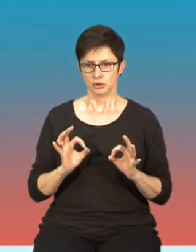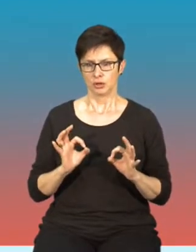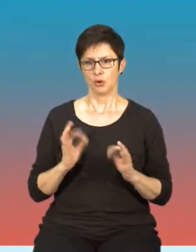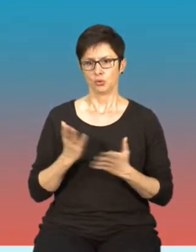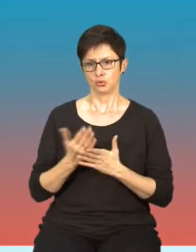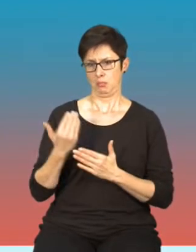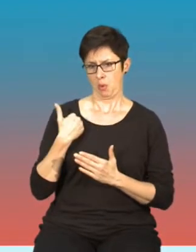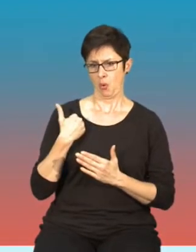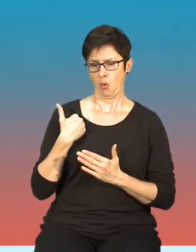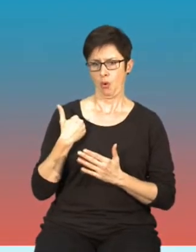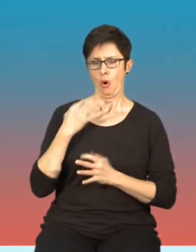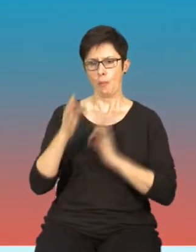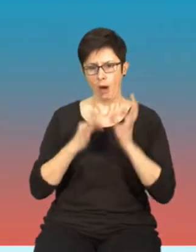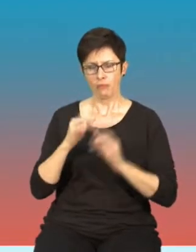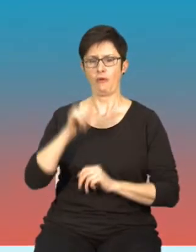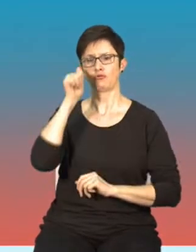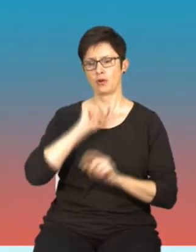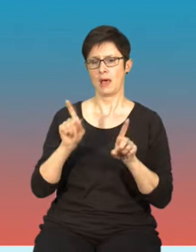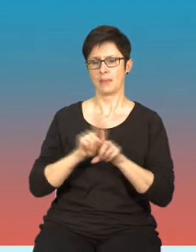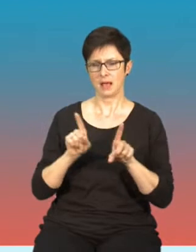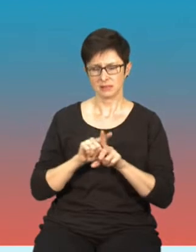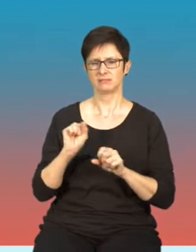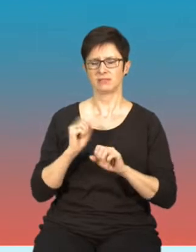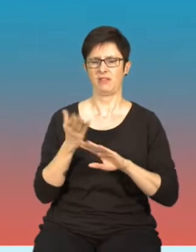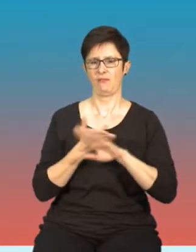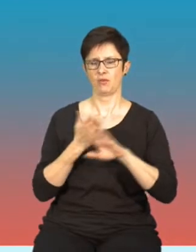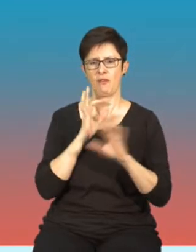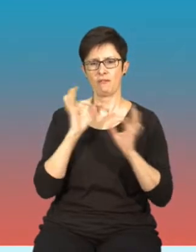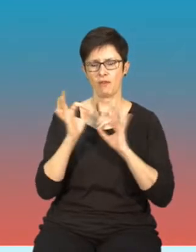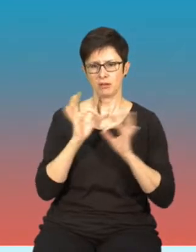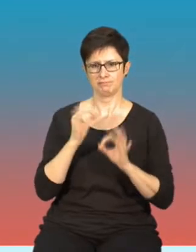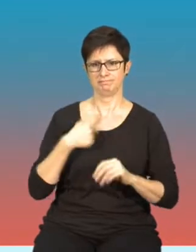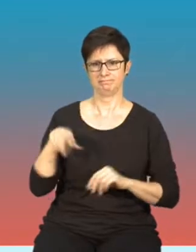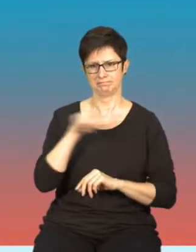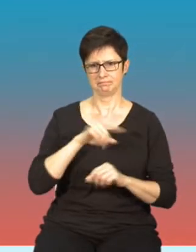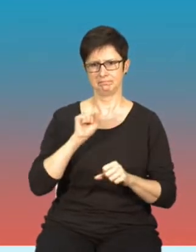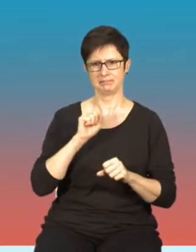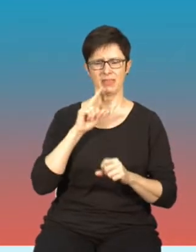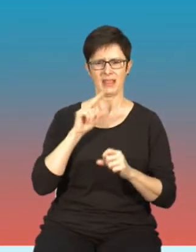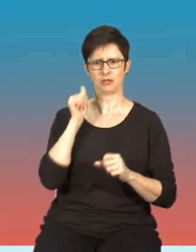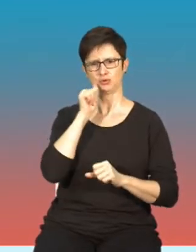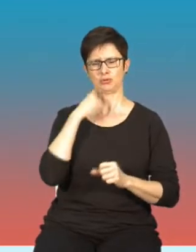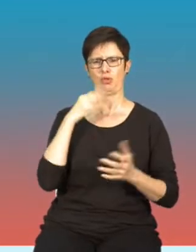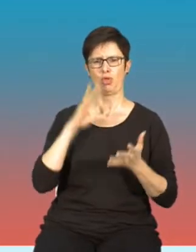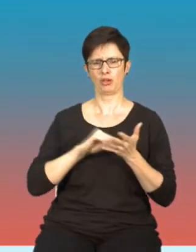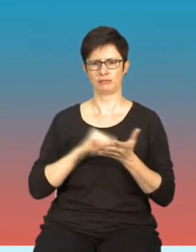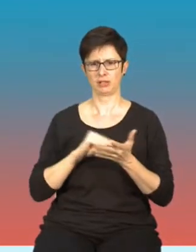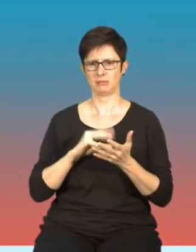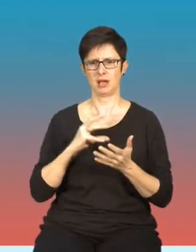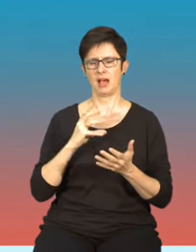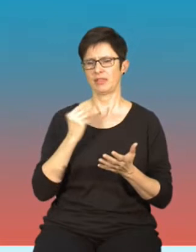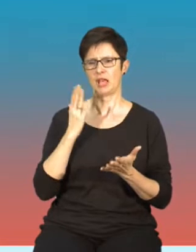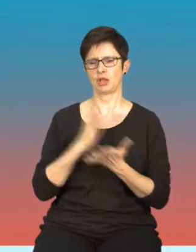podkreślane, a także wczoraj wielokrotnie, dezinformacja, której doświadczamy nie tylko w obszarze,